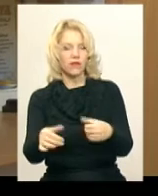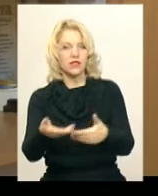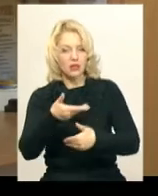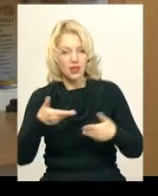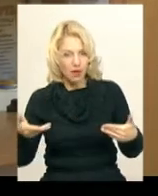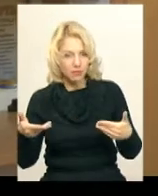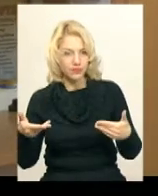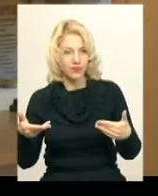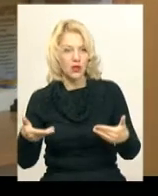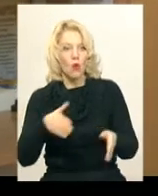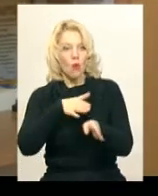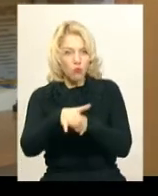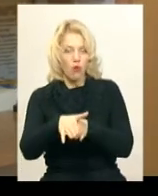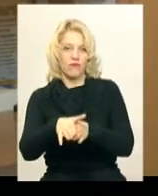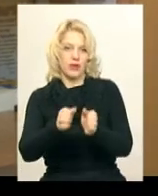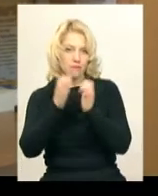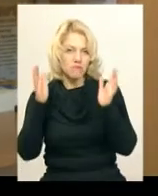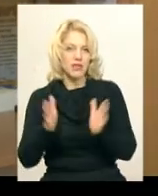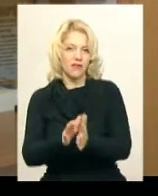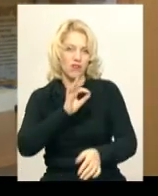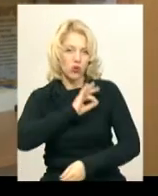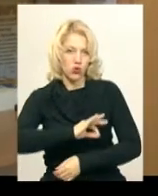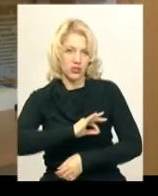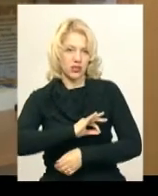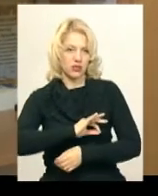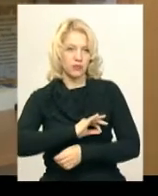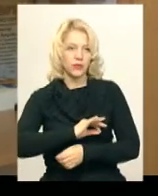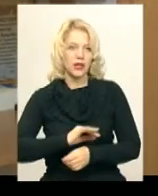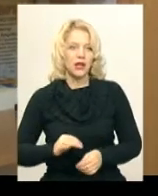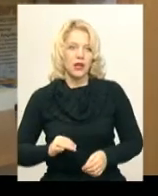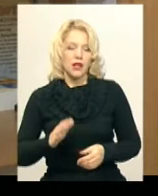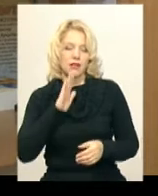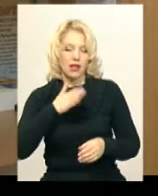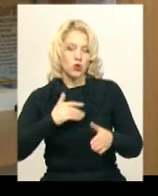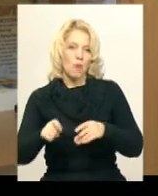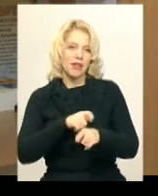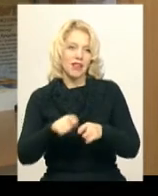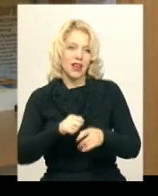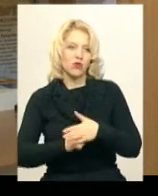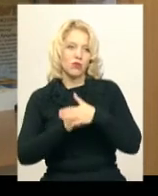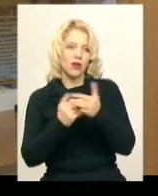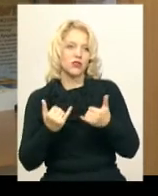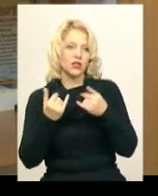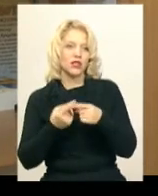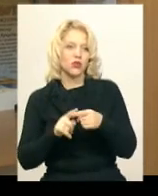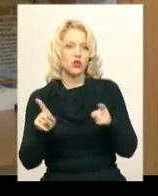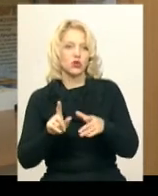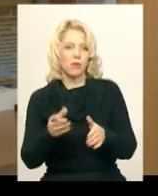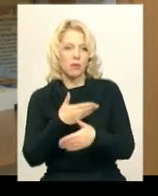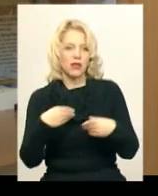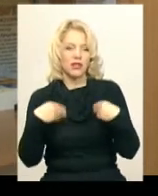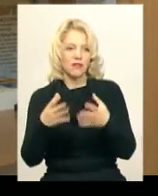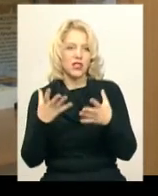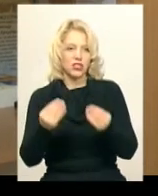в повній мірі використати нашу матеріальну базу, для того, щоб ми надавали ще більше